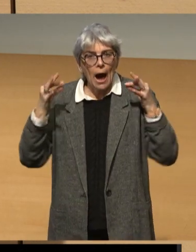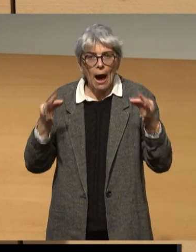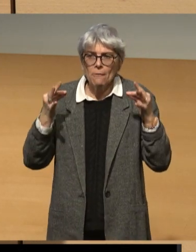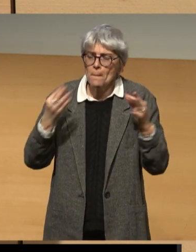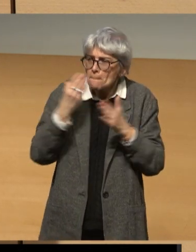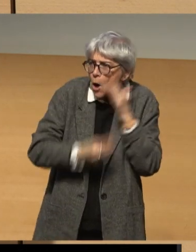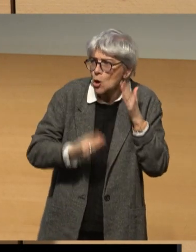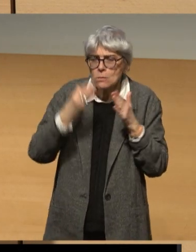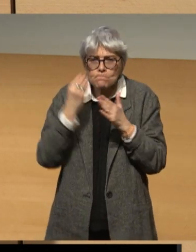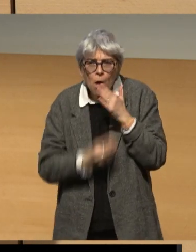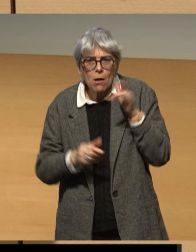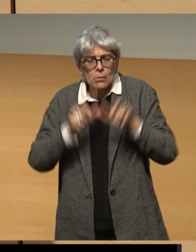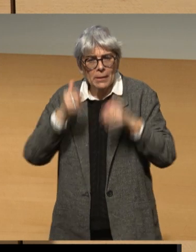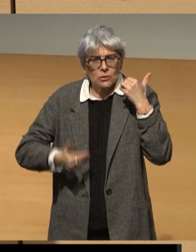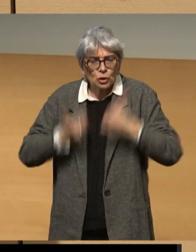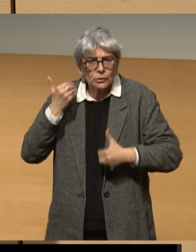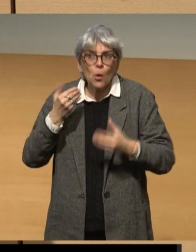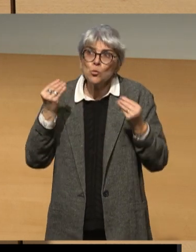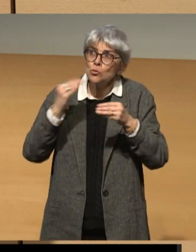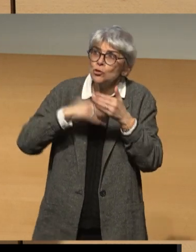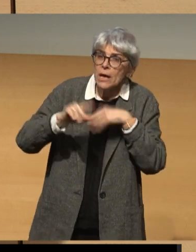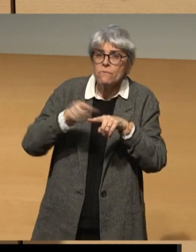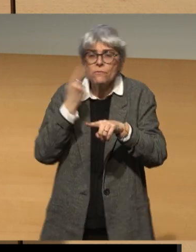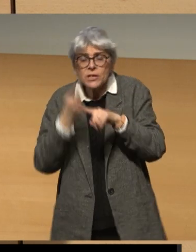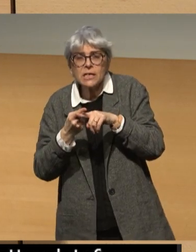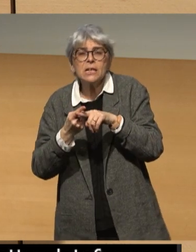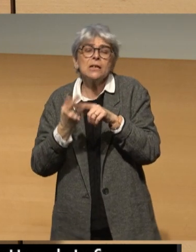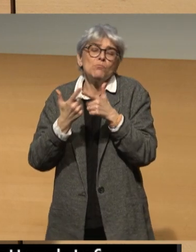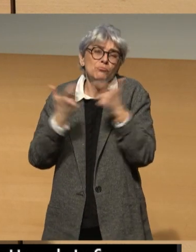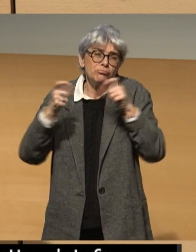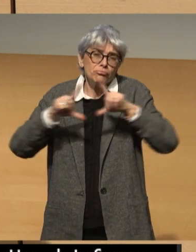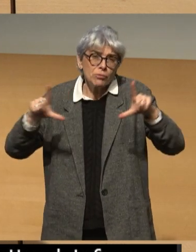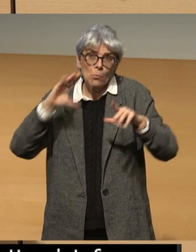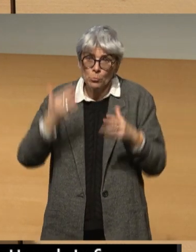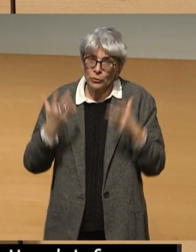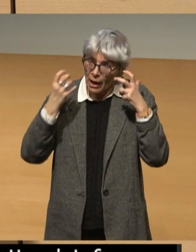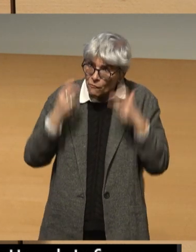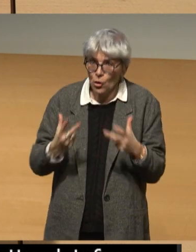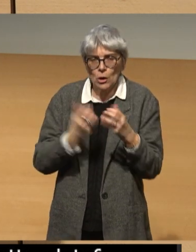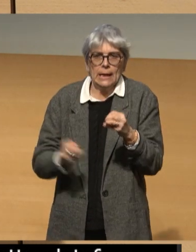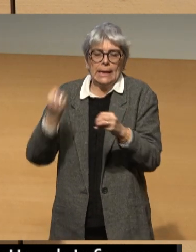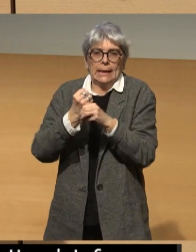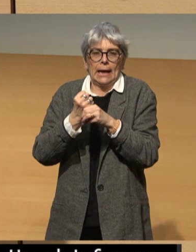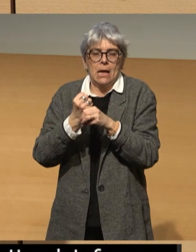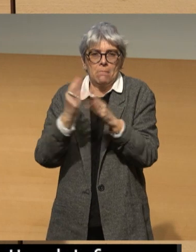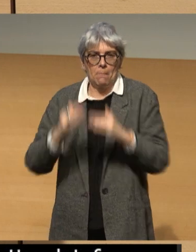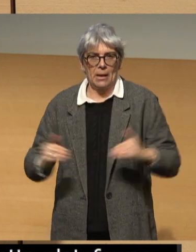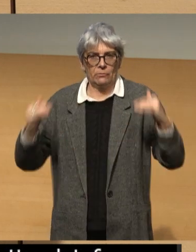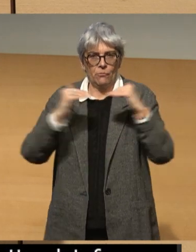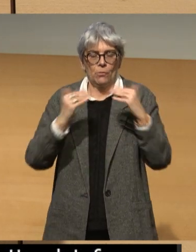présence sur les écrans des personnes en situation de handicap que vous avez également souhaité développer cette plateforme.